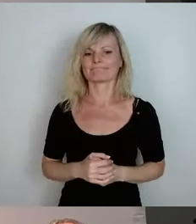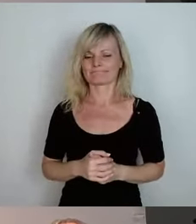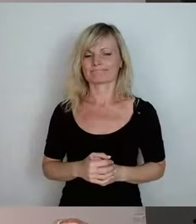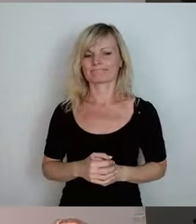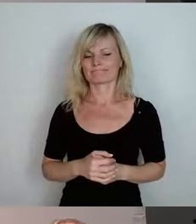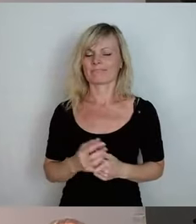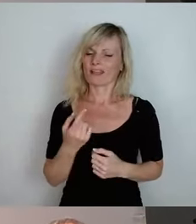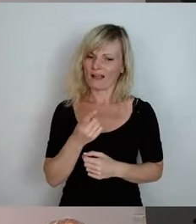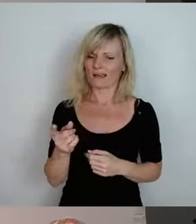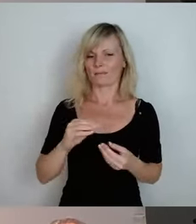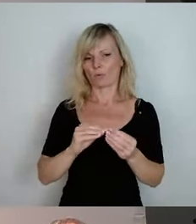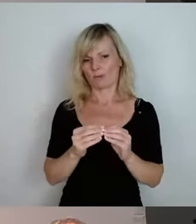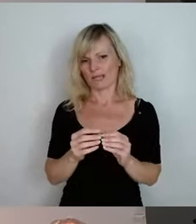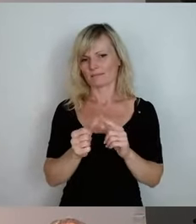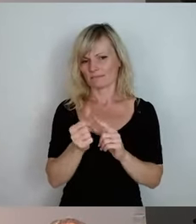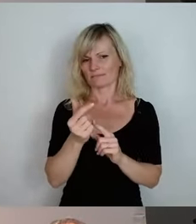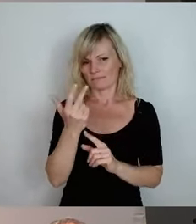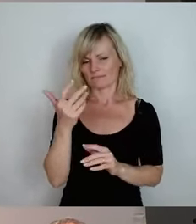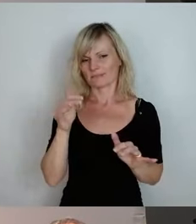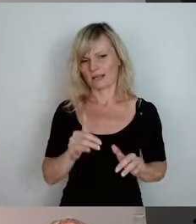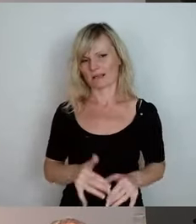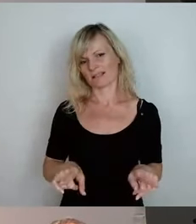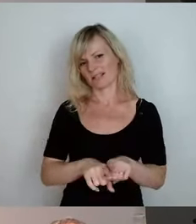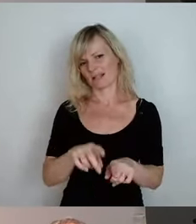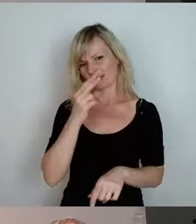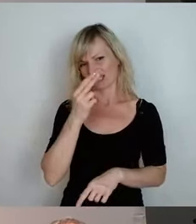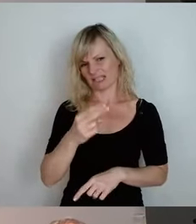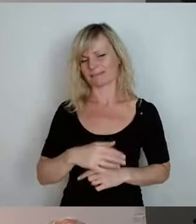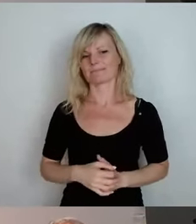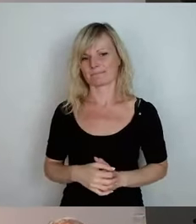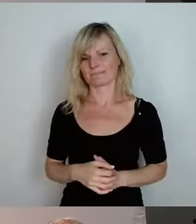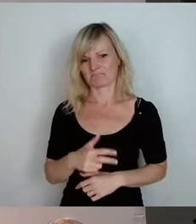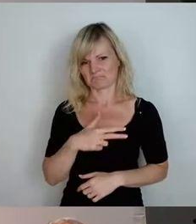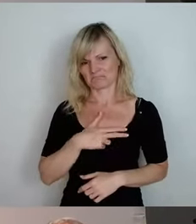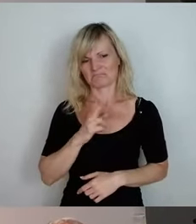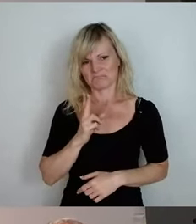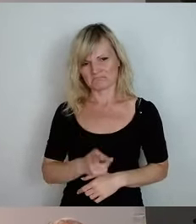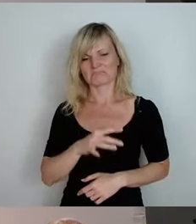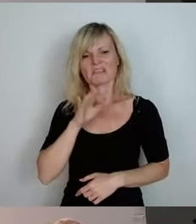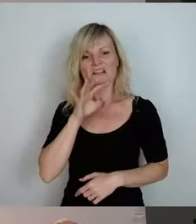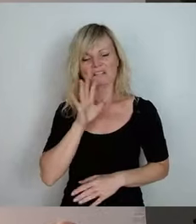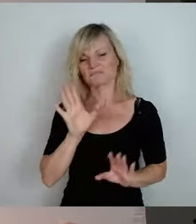haben, ich sehe es auch so, also wirklich einen Grund zur Klage haben wir nicht.